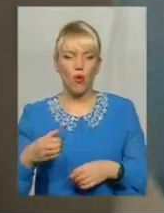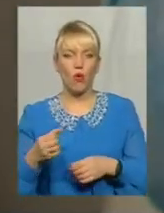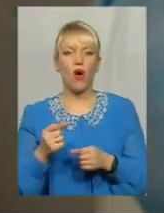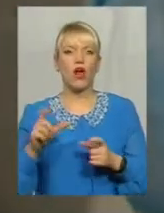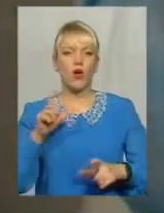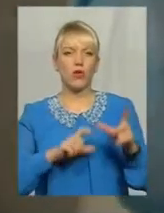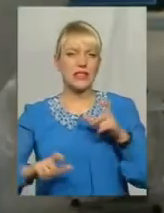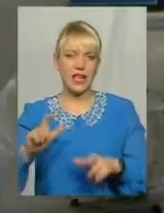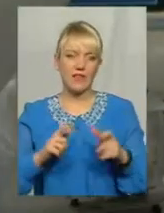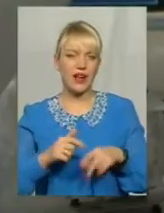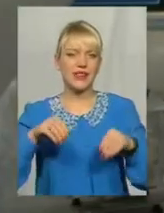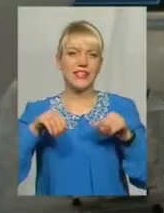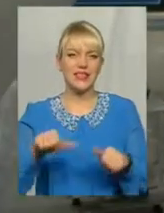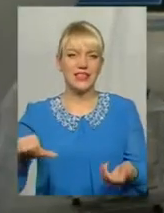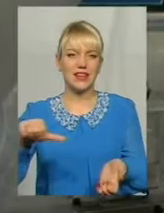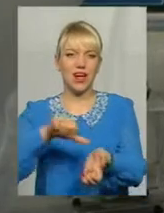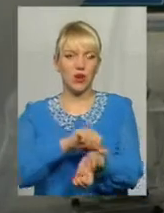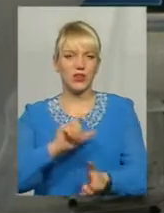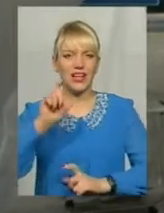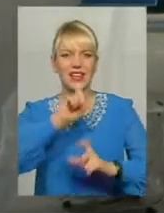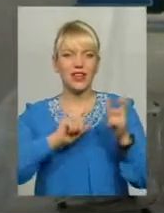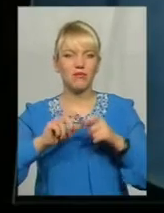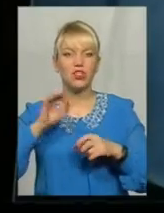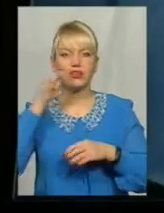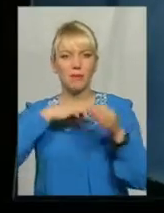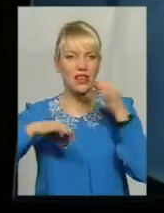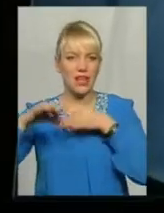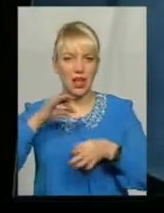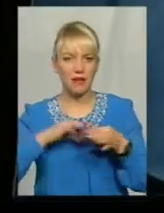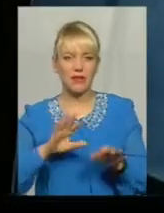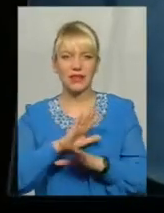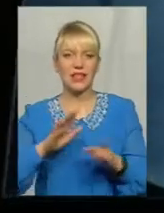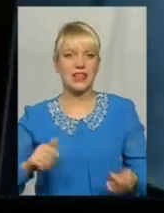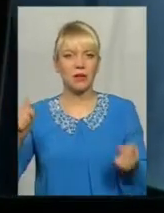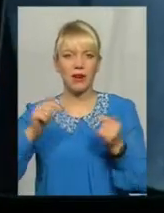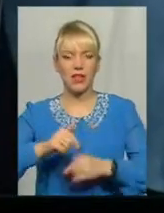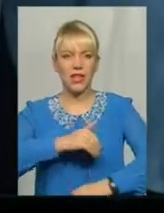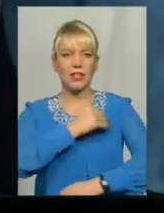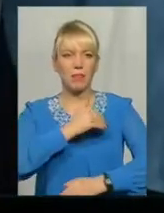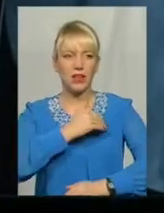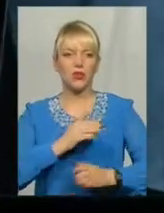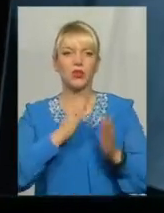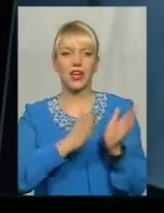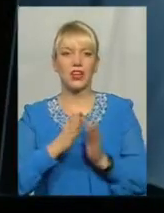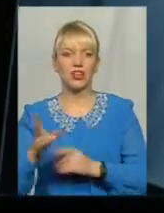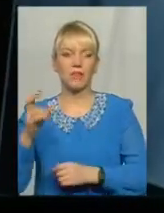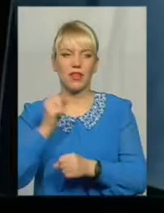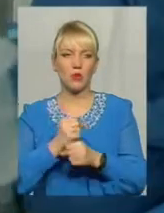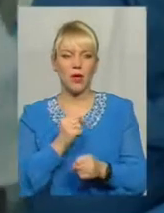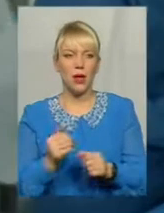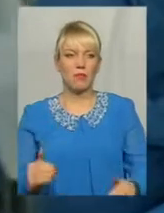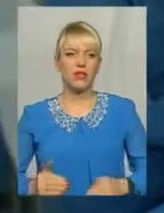сіль, наркотики, хімічно синтезовані медикаменти, несприятливі температурні режими на роботі, підвищена